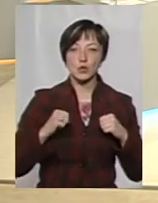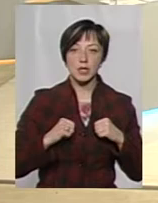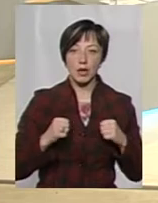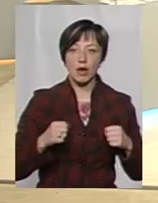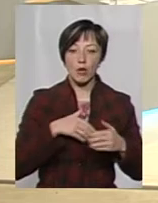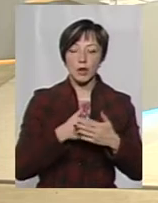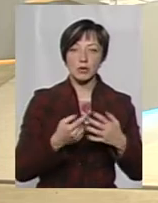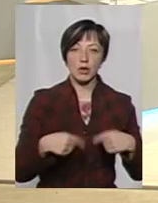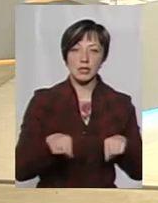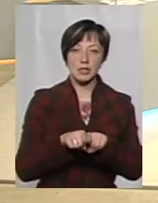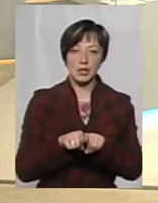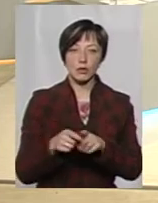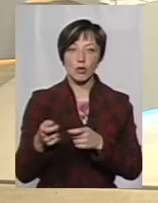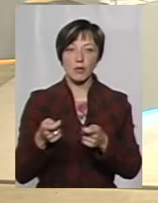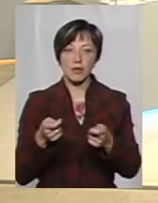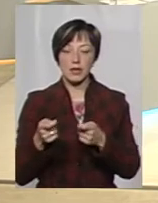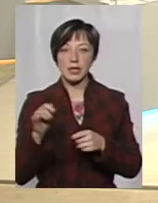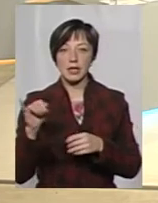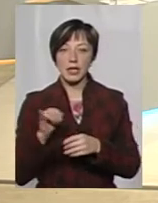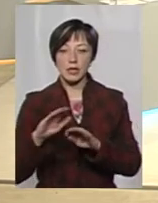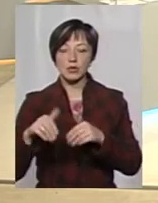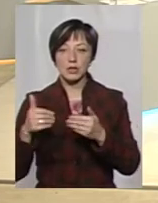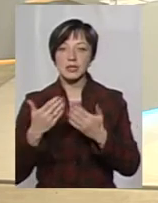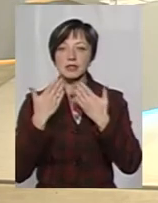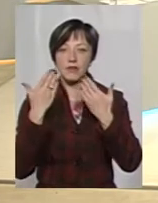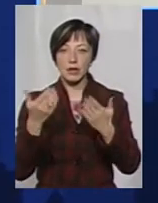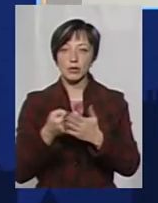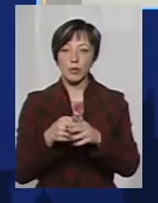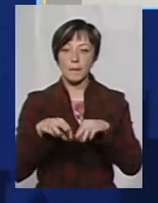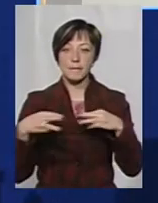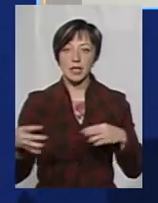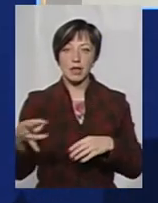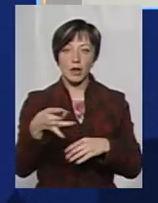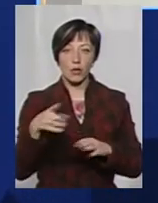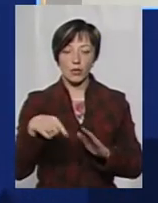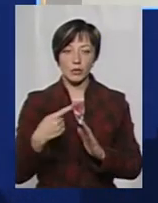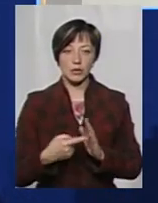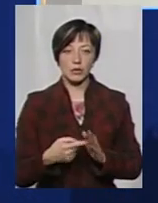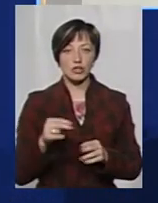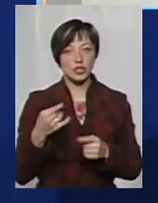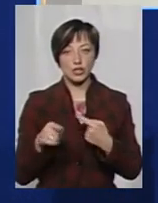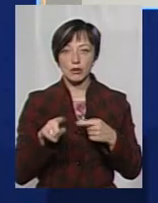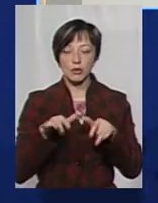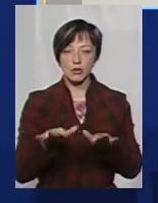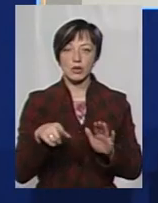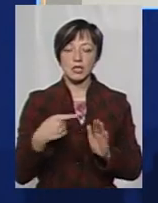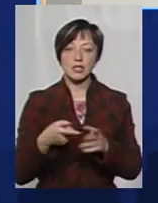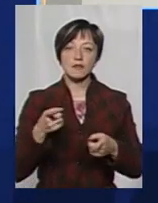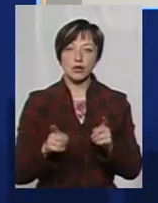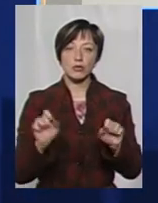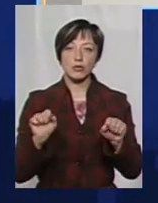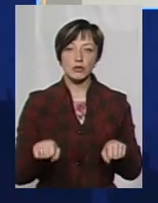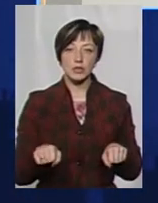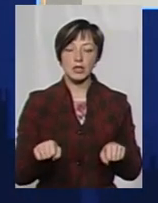громадської організації, управління, ініціювати звернення, можливо, до Мінрегіону? Чи це якась інша процедура? Ні, звичайно, тому